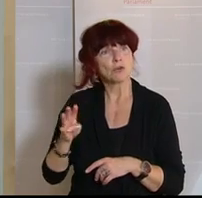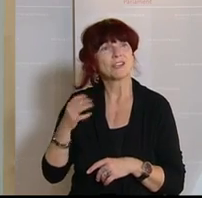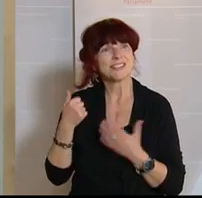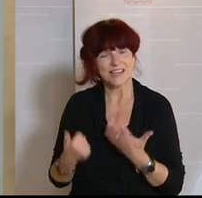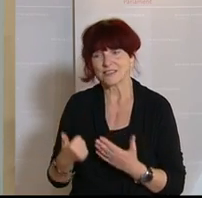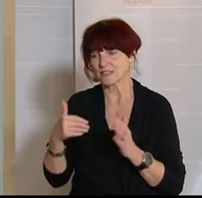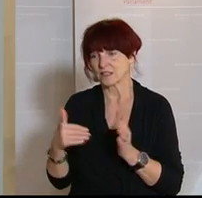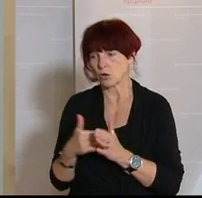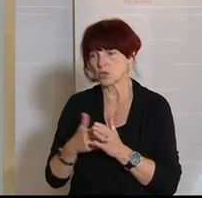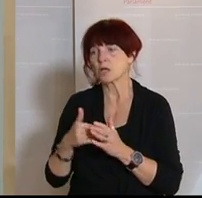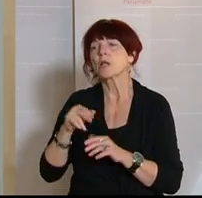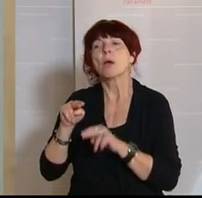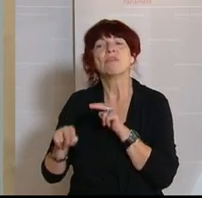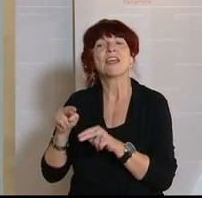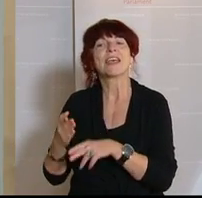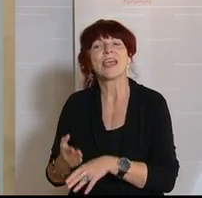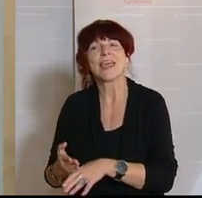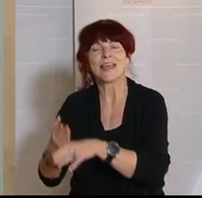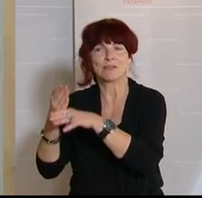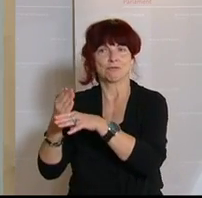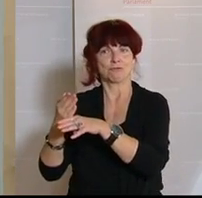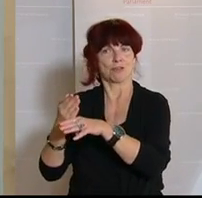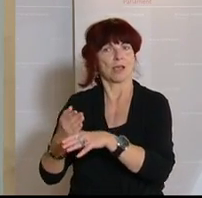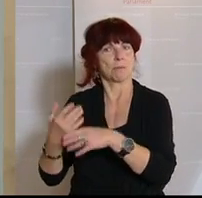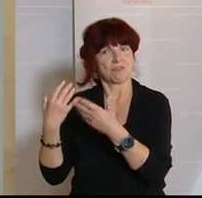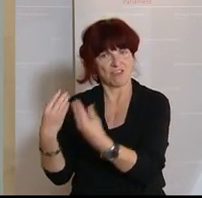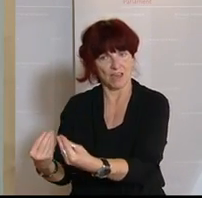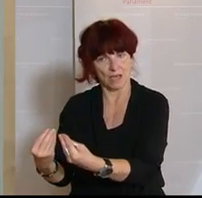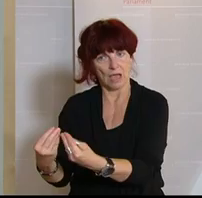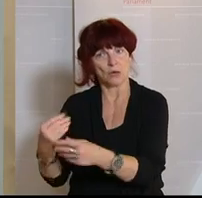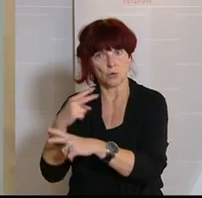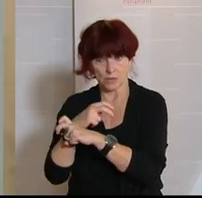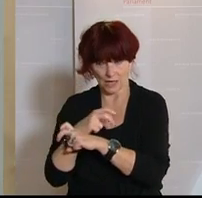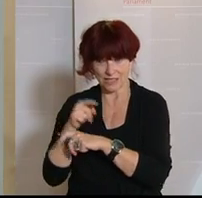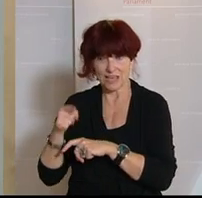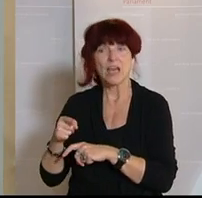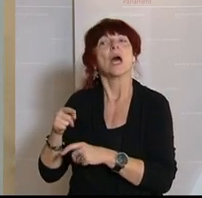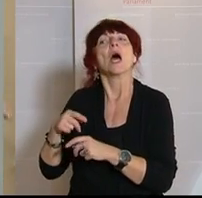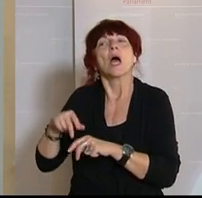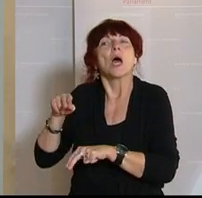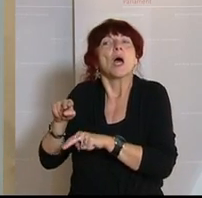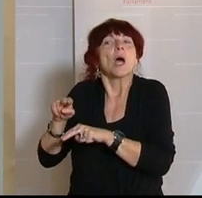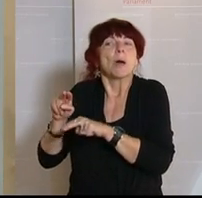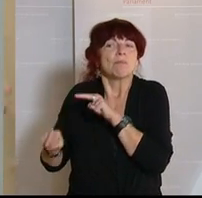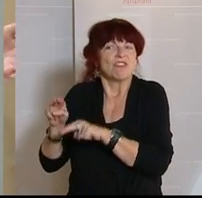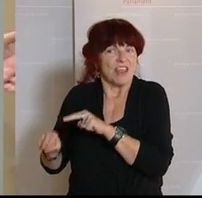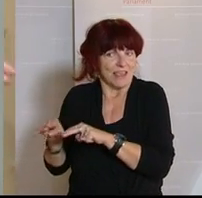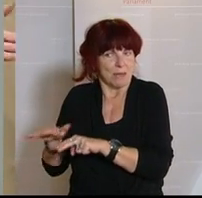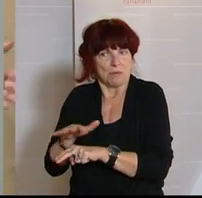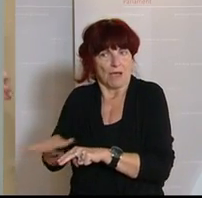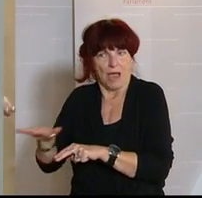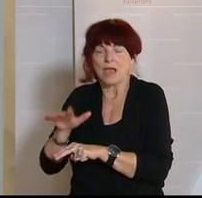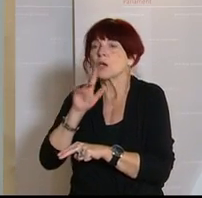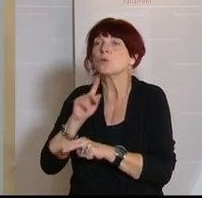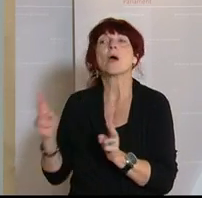dann ist die 24-Stunden-Hilfe, dann sind die Personenbetreuer nur ein Teil. 20 Prozent, ein kleiner Teil, jede